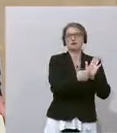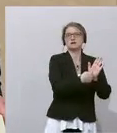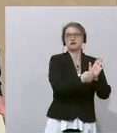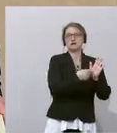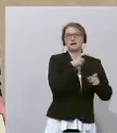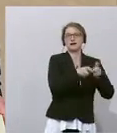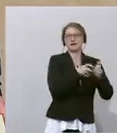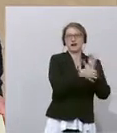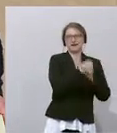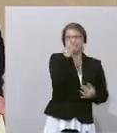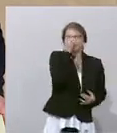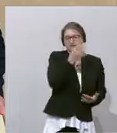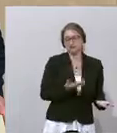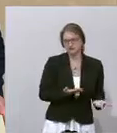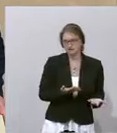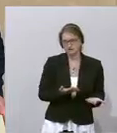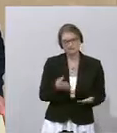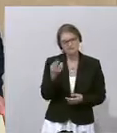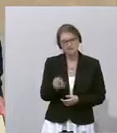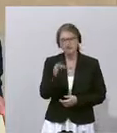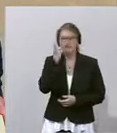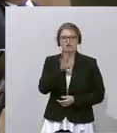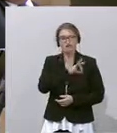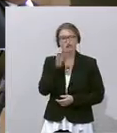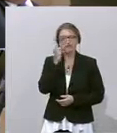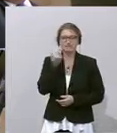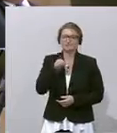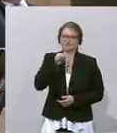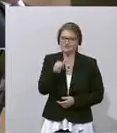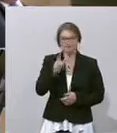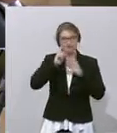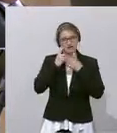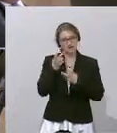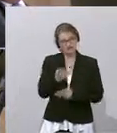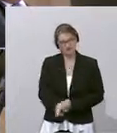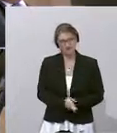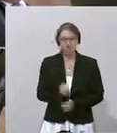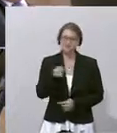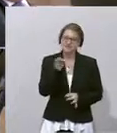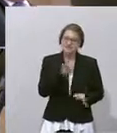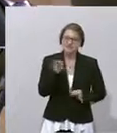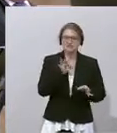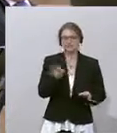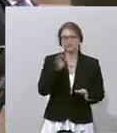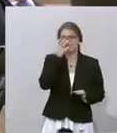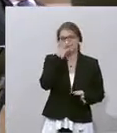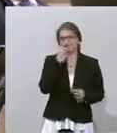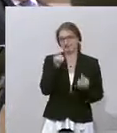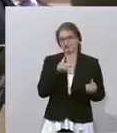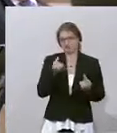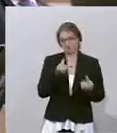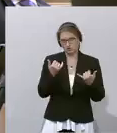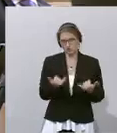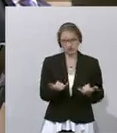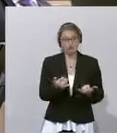Hackerangriff zu erfinden. Nein, Frau Kollegin, das ist nicht lächerlich, das ist eine sehr ernste Situation und es